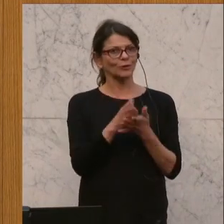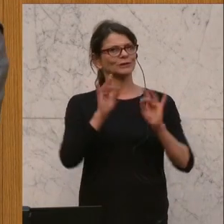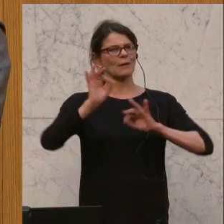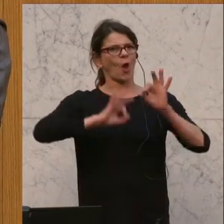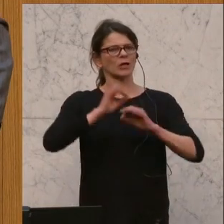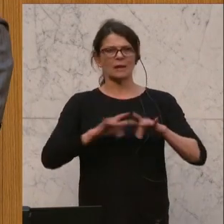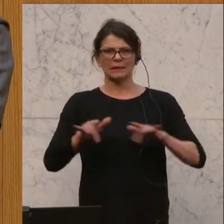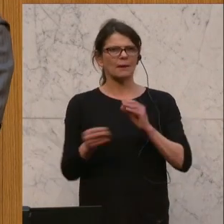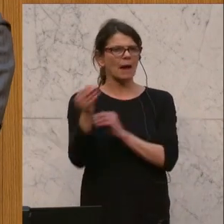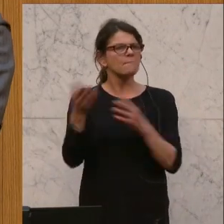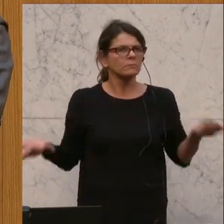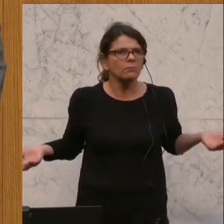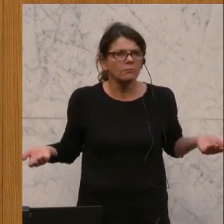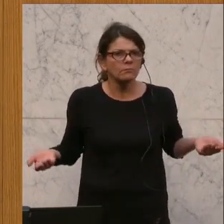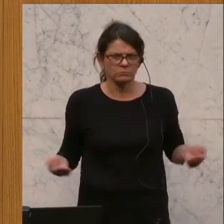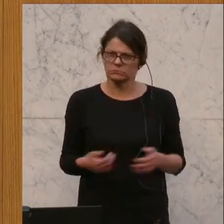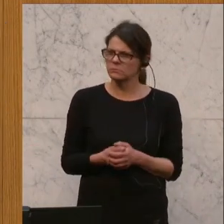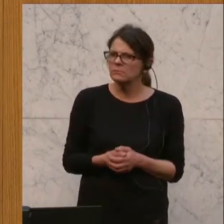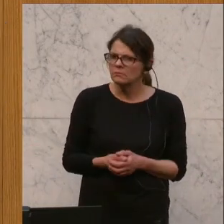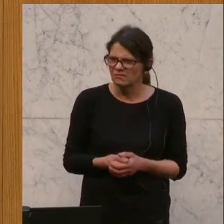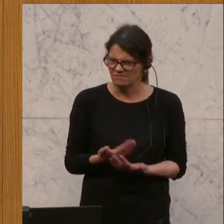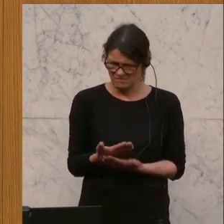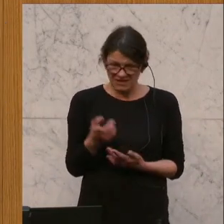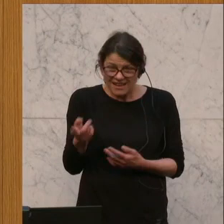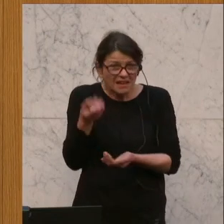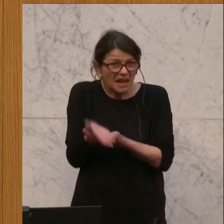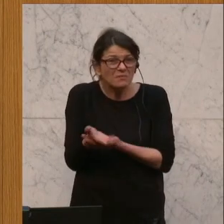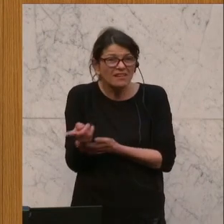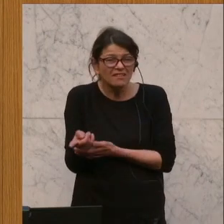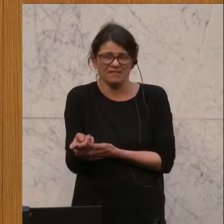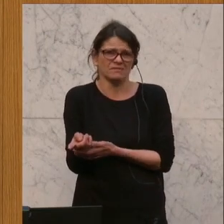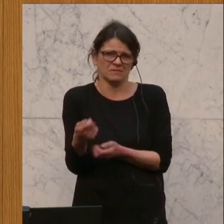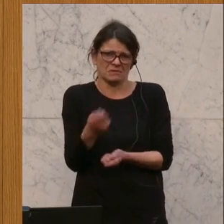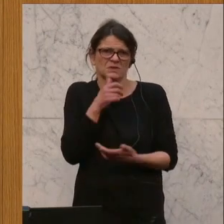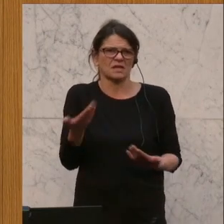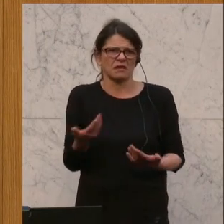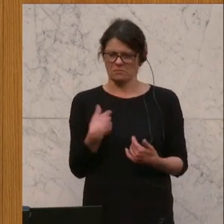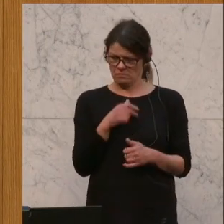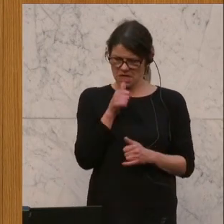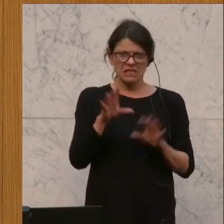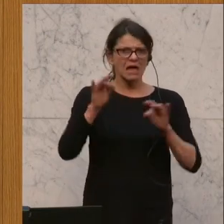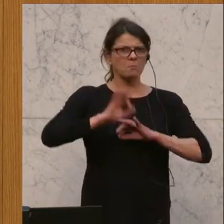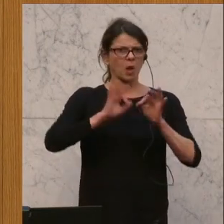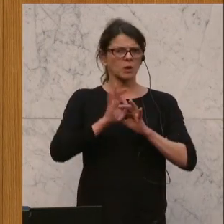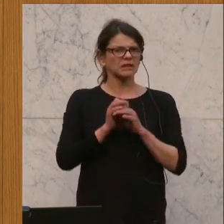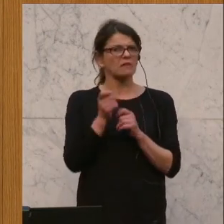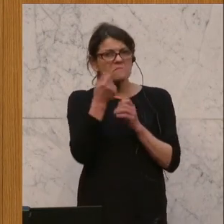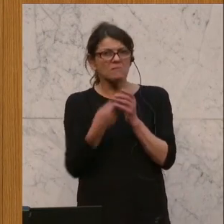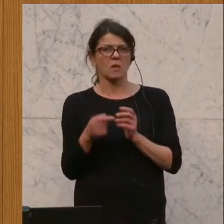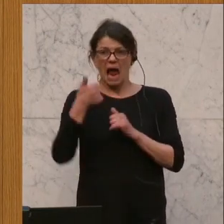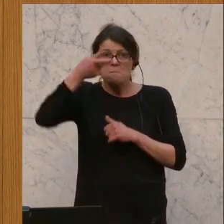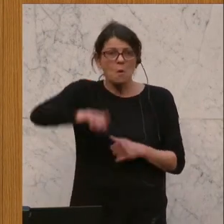Pensionserhöhung bekommen wird. Das kann doch nicht das Ergebnis sein. Wir haben ja nicht 10% Inflation in einem Monat.